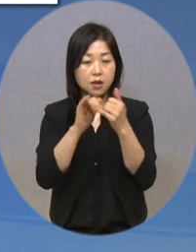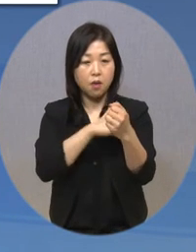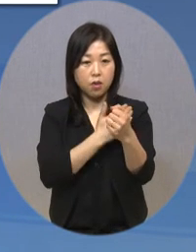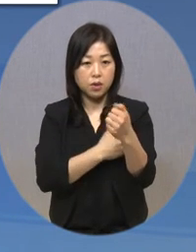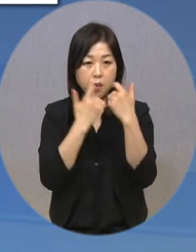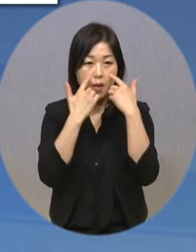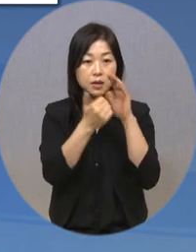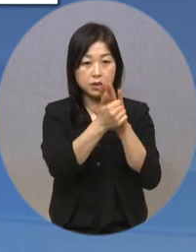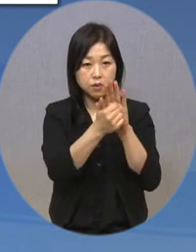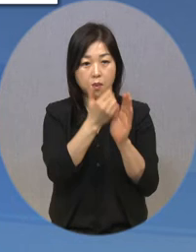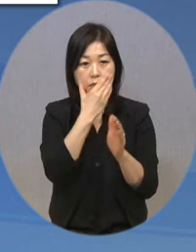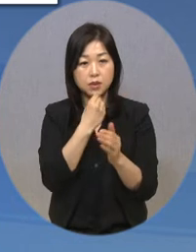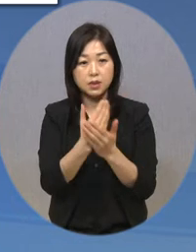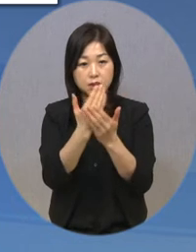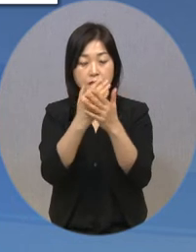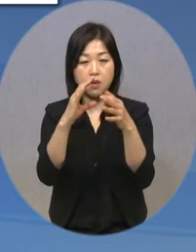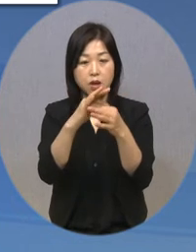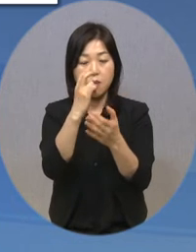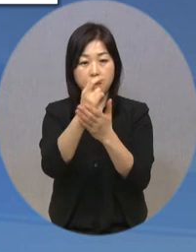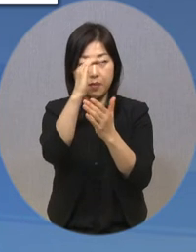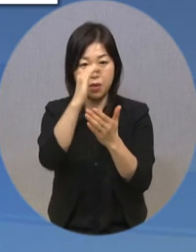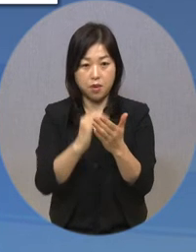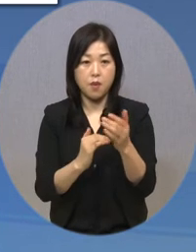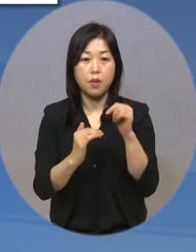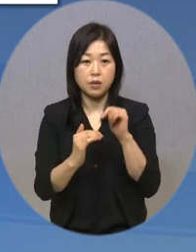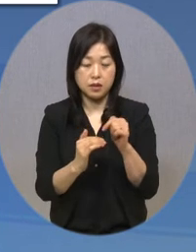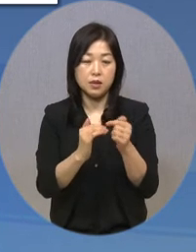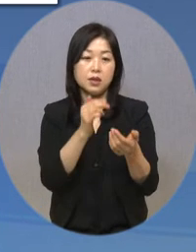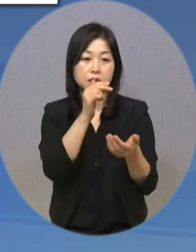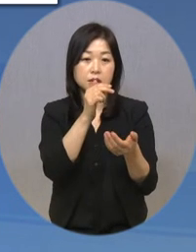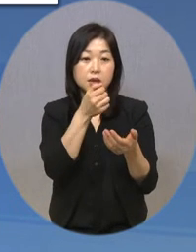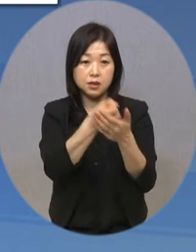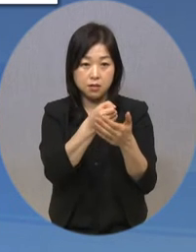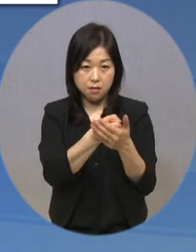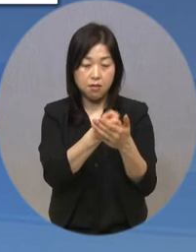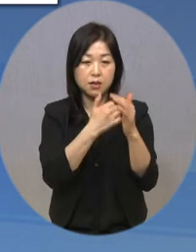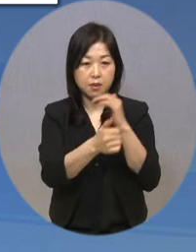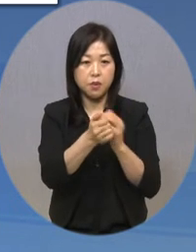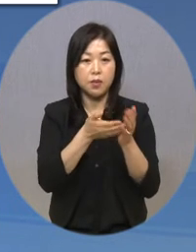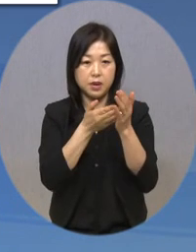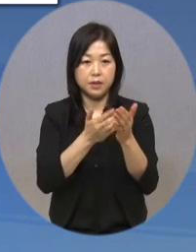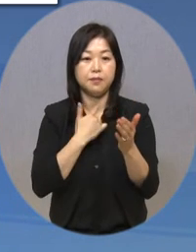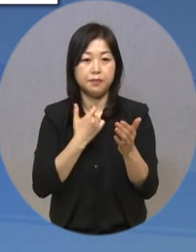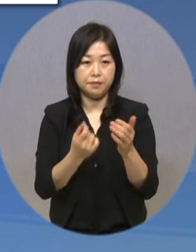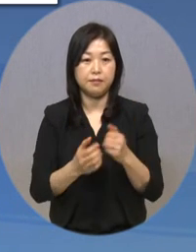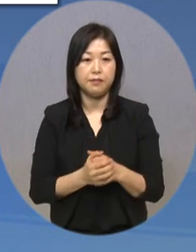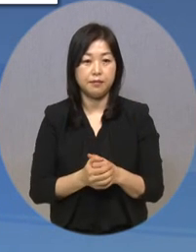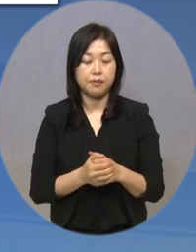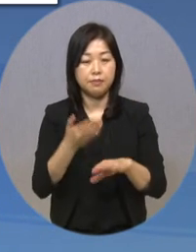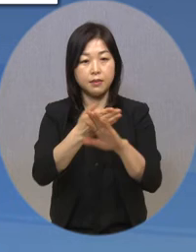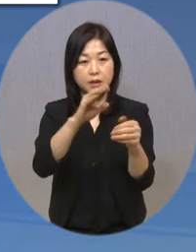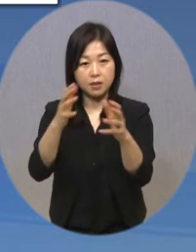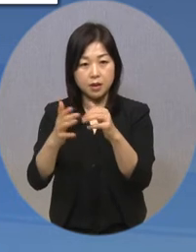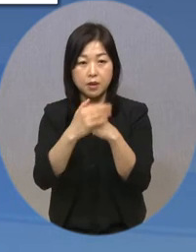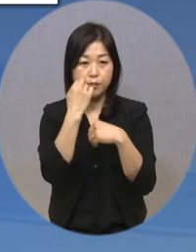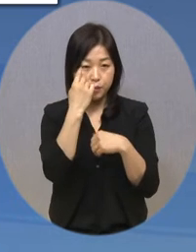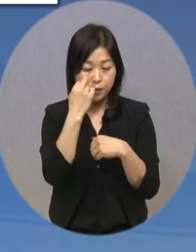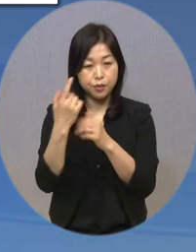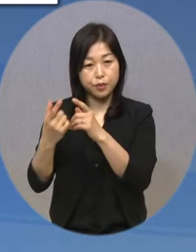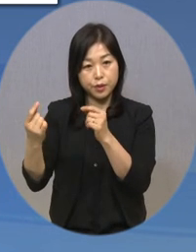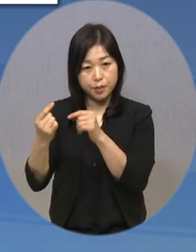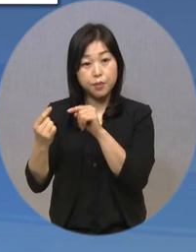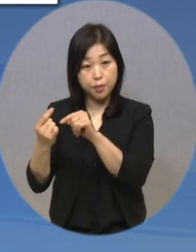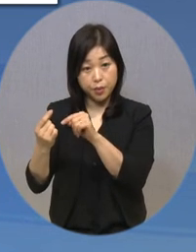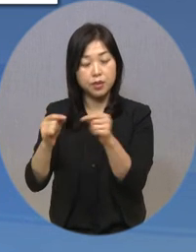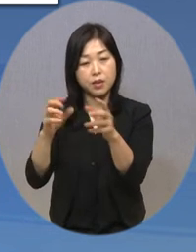권리보장 및 복지진행에 관한 법률안 재정안을 대표 발의했습니다. 해외의 경우 미국과 일본과 같은